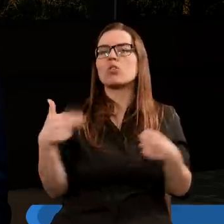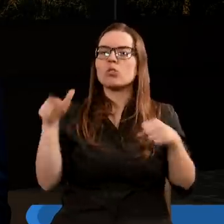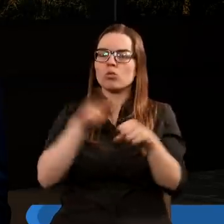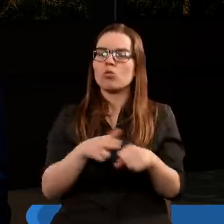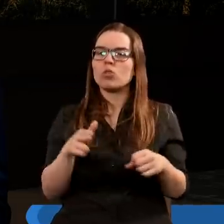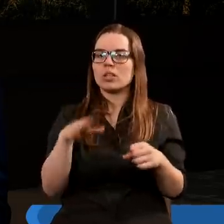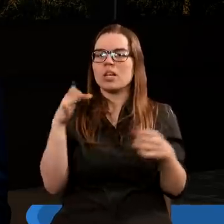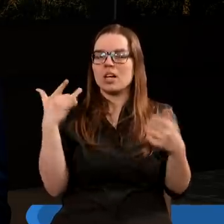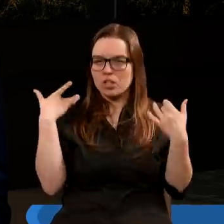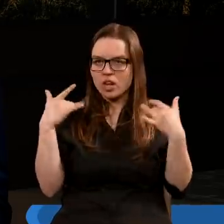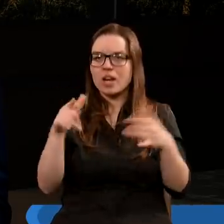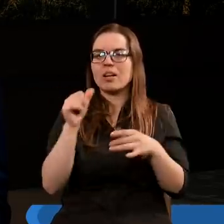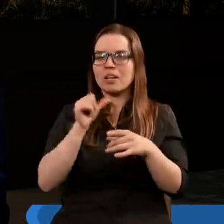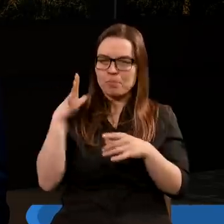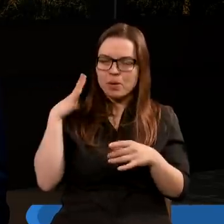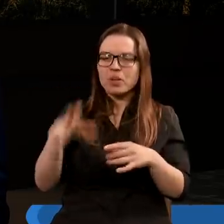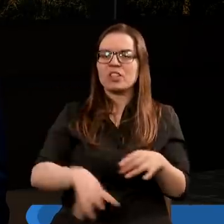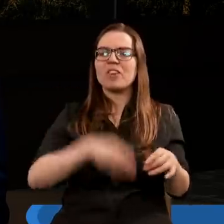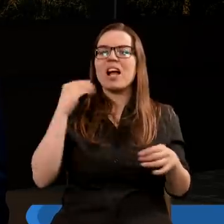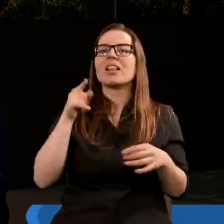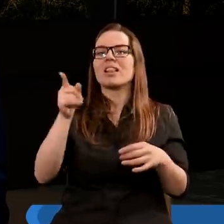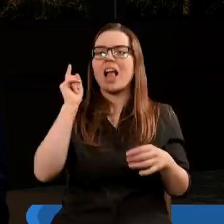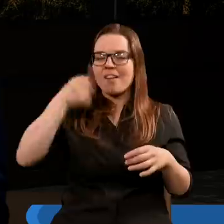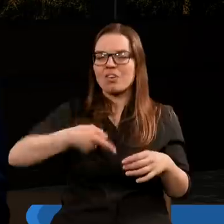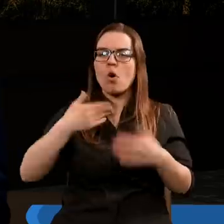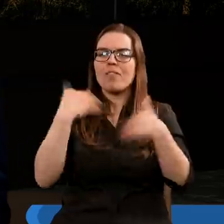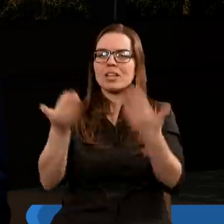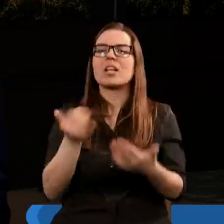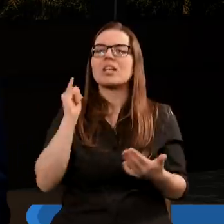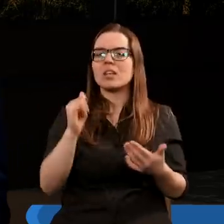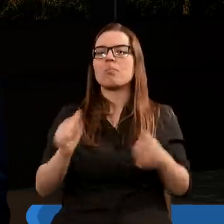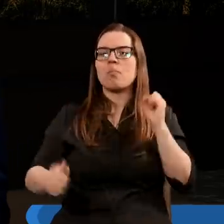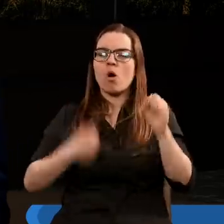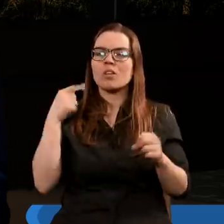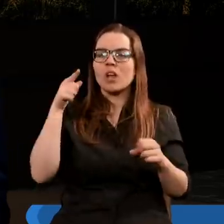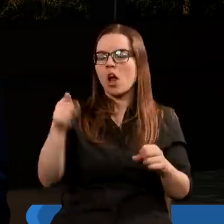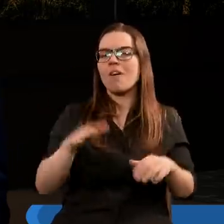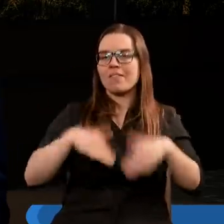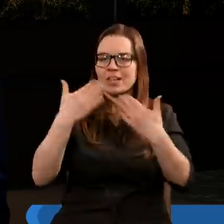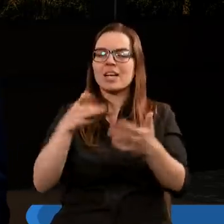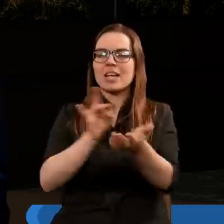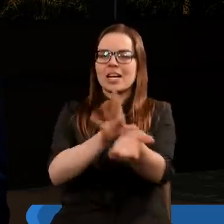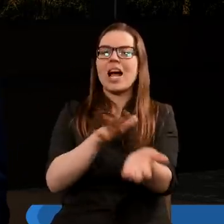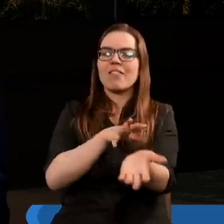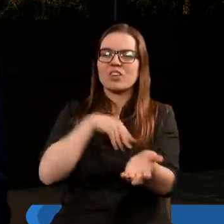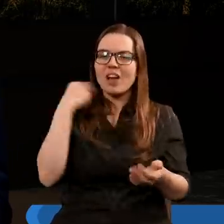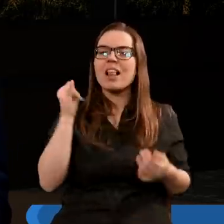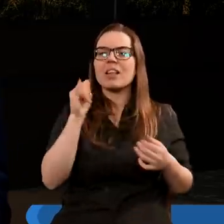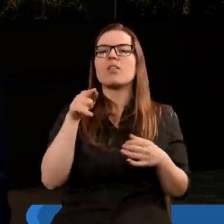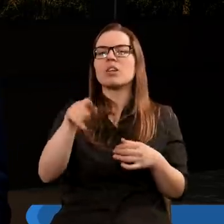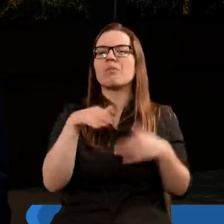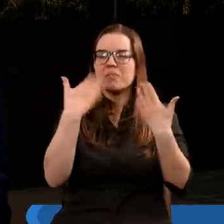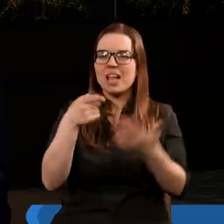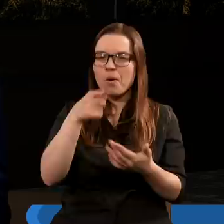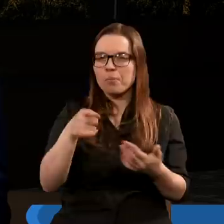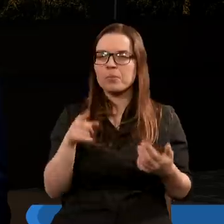któryś jest i któryś był, święty, żeś taki wyrok wydał. Ponieważ oni wylali krew świętych i proroków, Ty